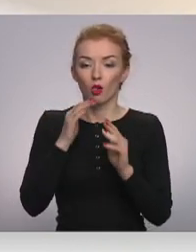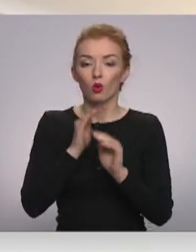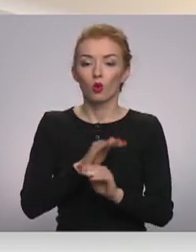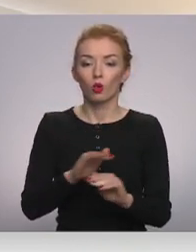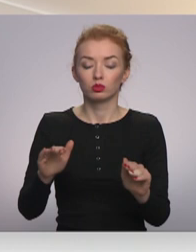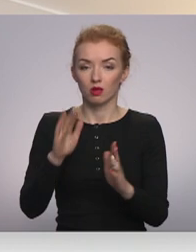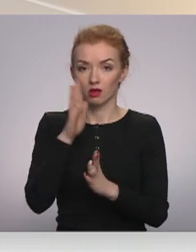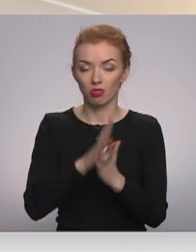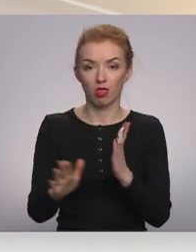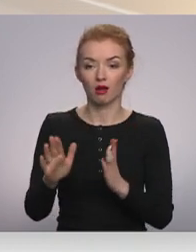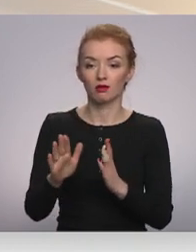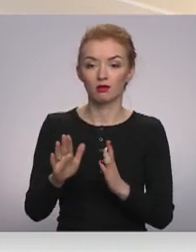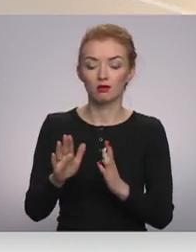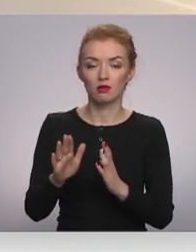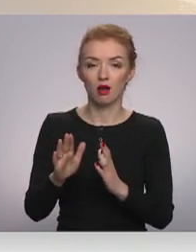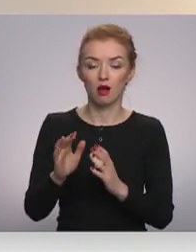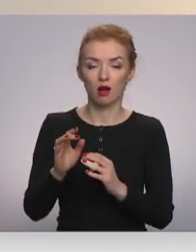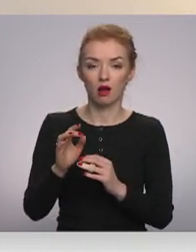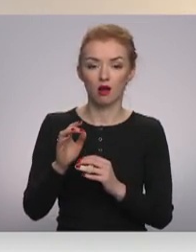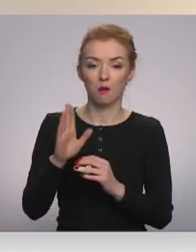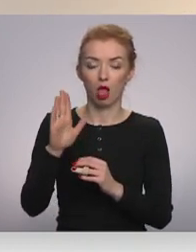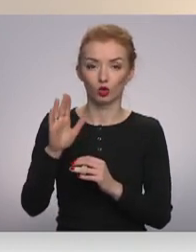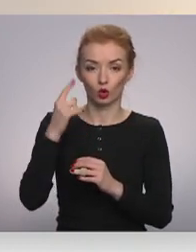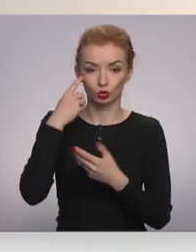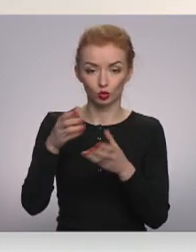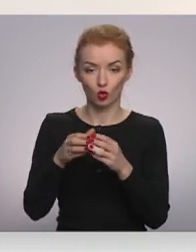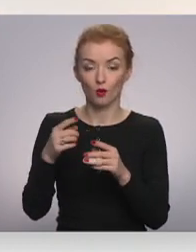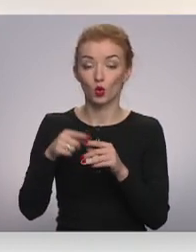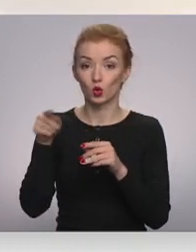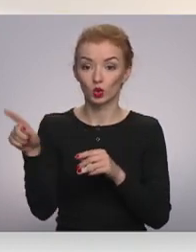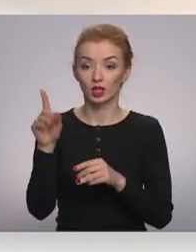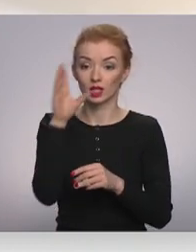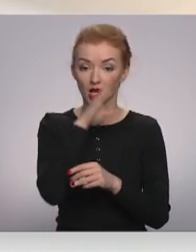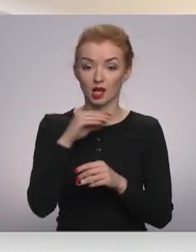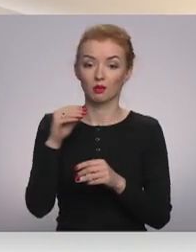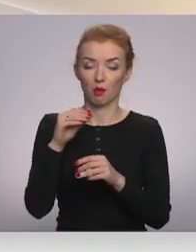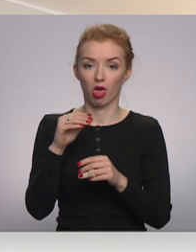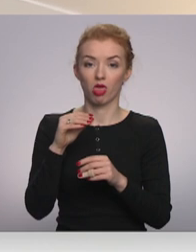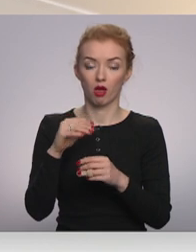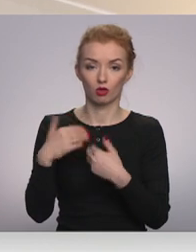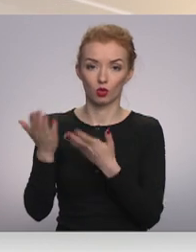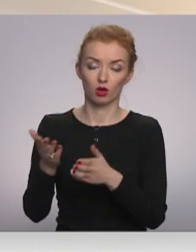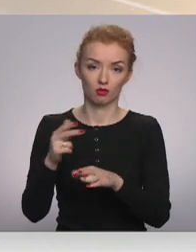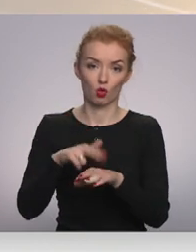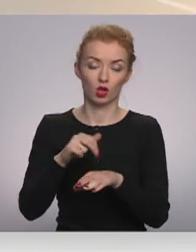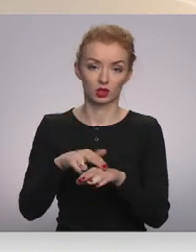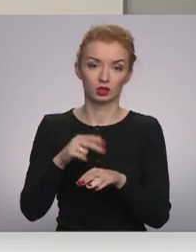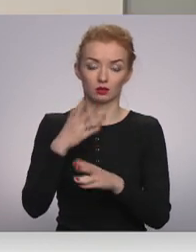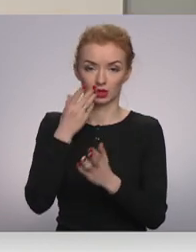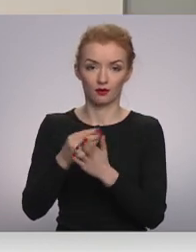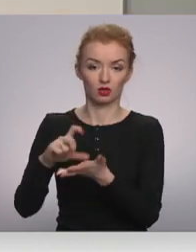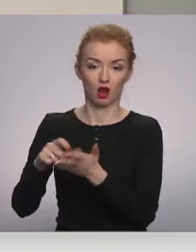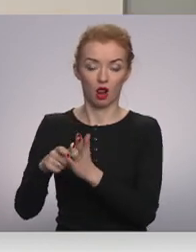palikusi nekā bija, kad bija baldons domi. Un tur ir iespēja izvietot policijus, ratu visu čijai un tā.